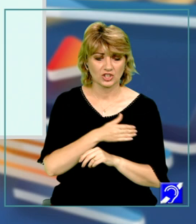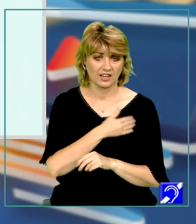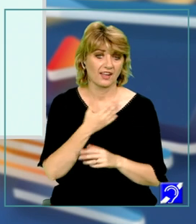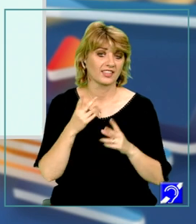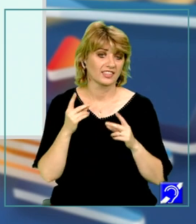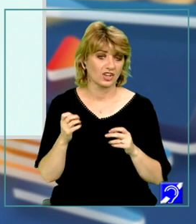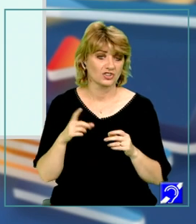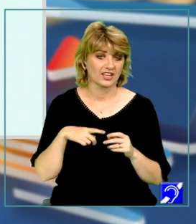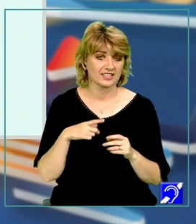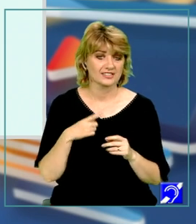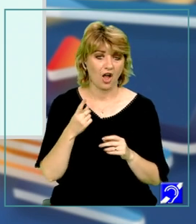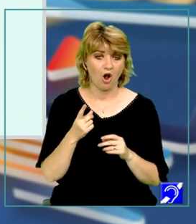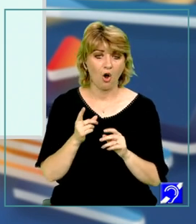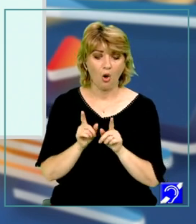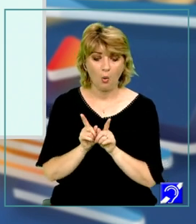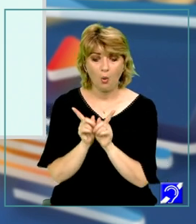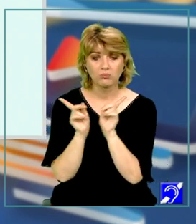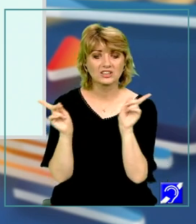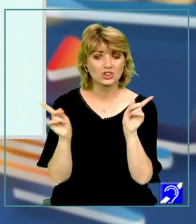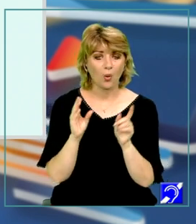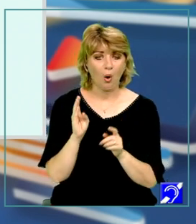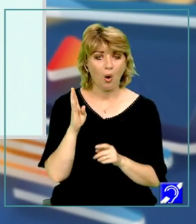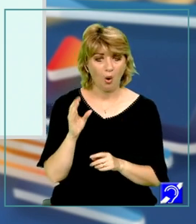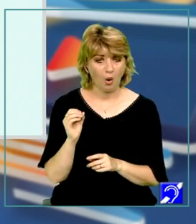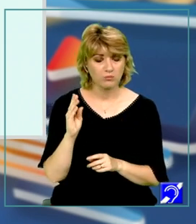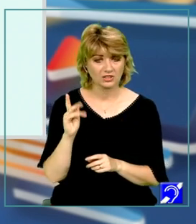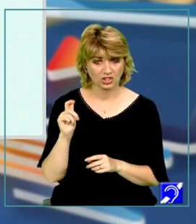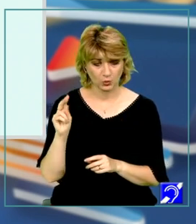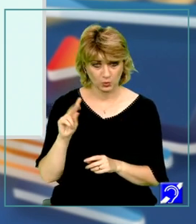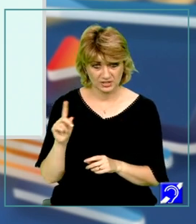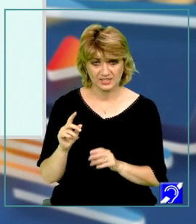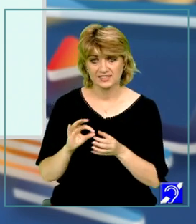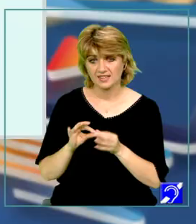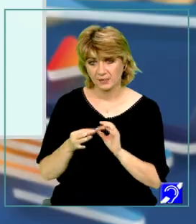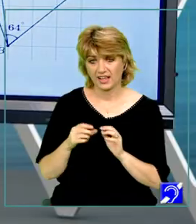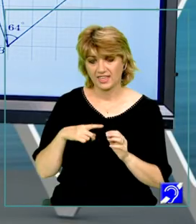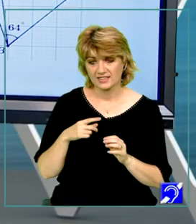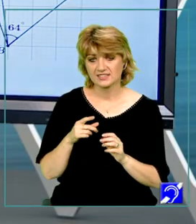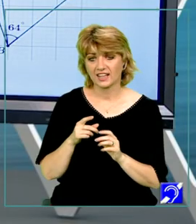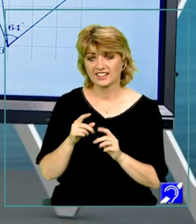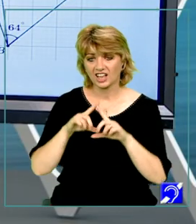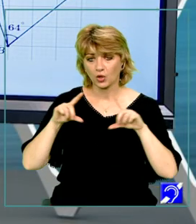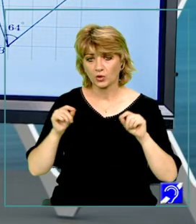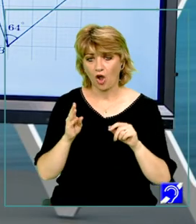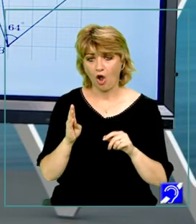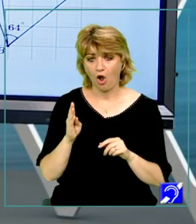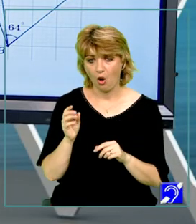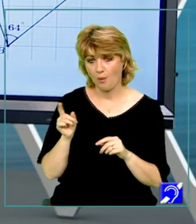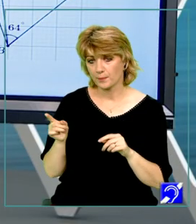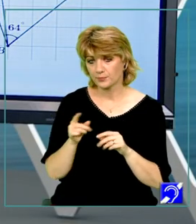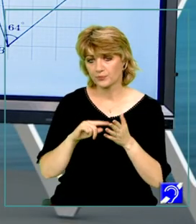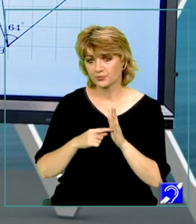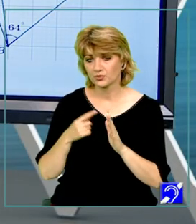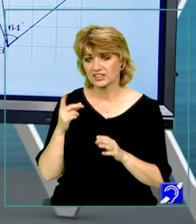este unghi obtuz, deci triunghiul este obtuz unghic. Prin urmare, lui B îi corespunde